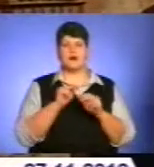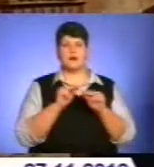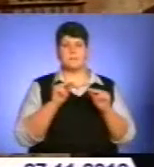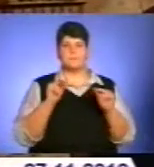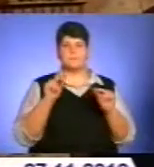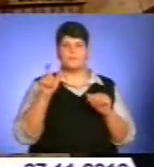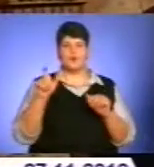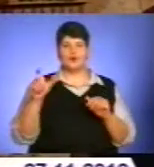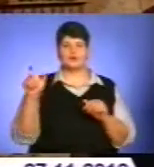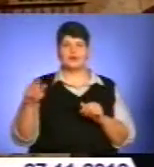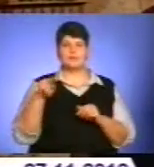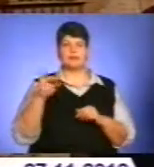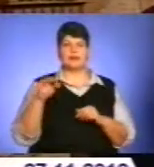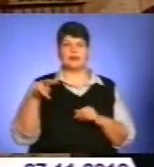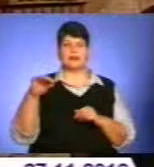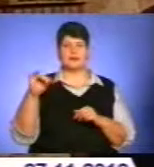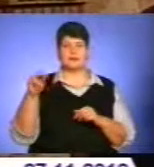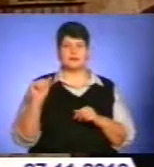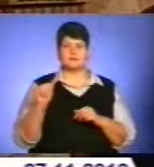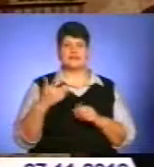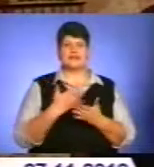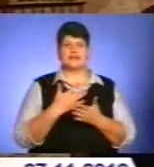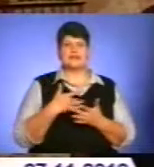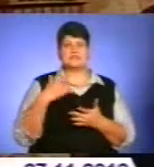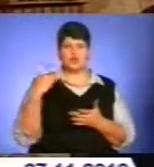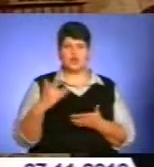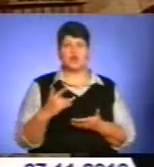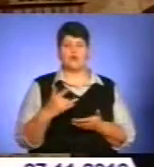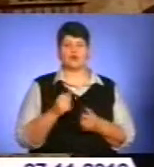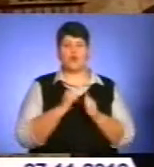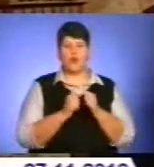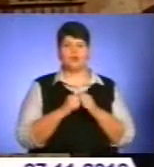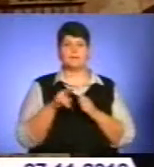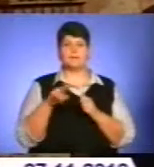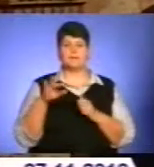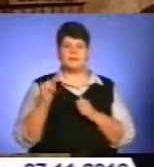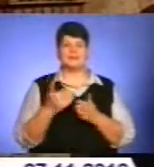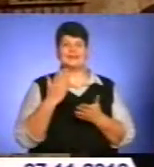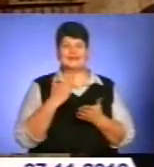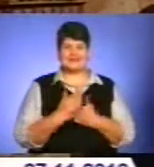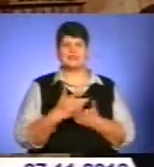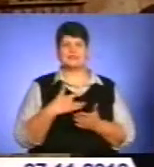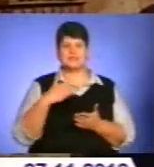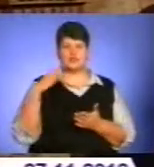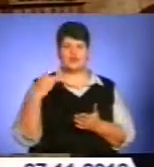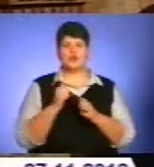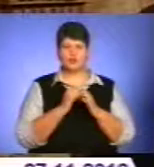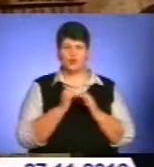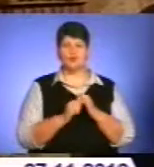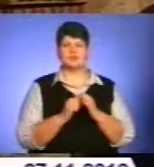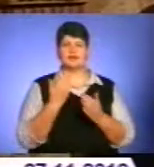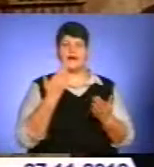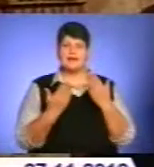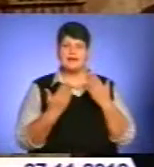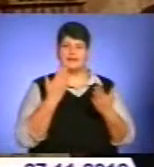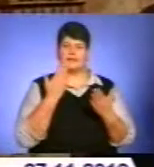Як цей піст проводити, наскільки він є строгий? Звичайно, що кожен піст є сам по собі строгим, це є піст. Але